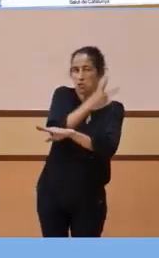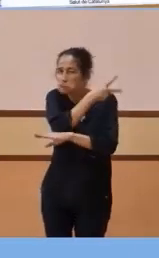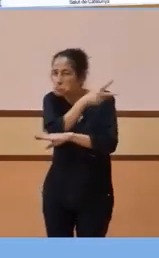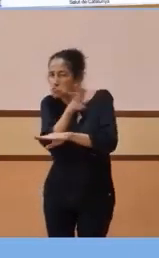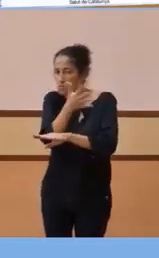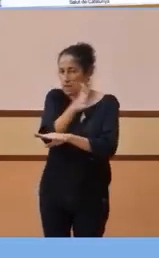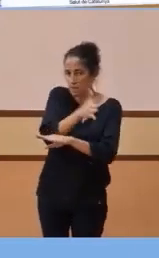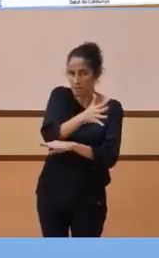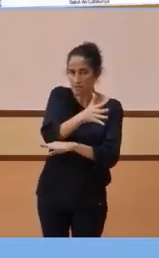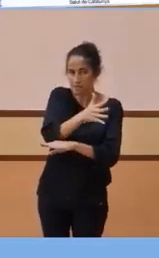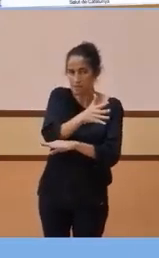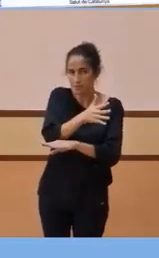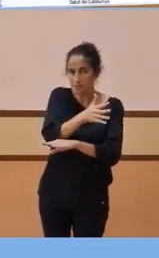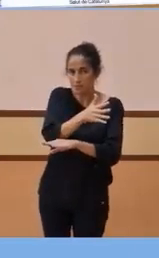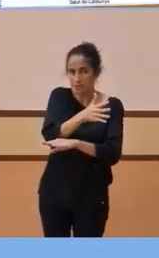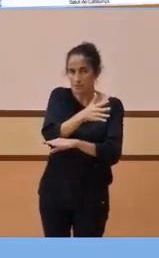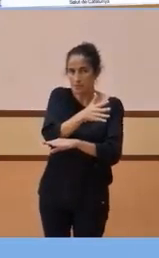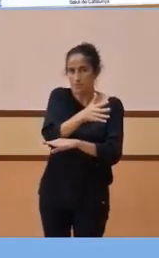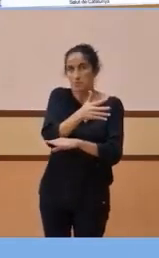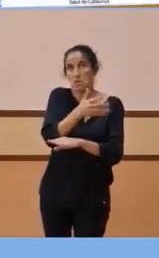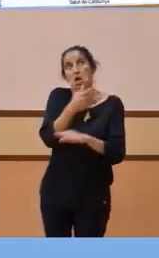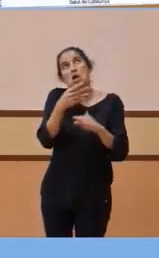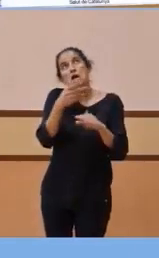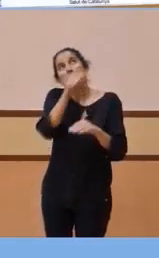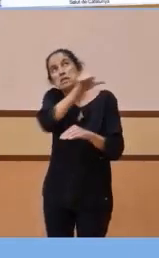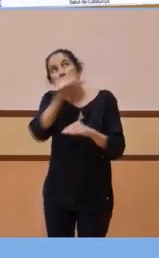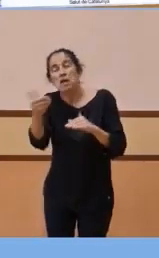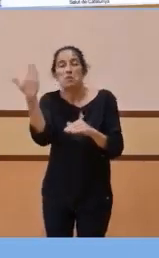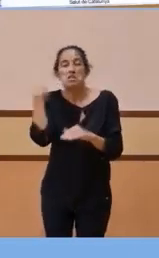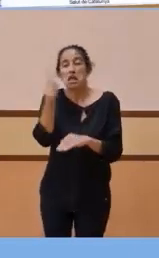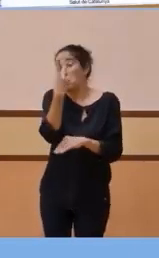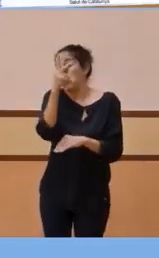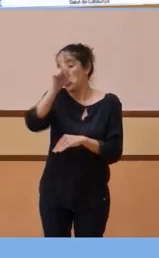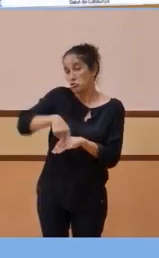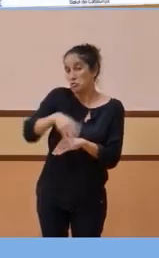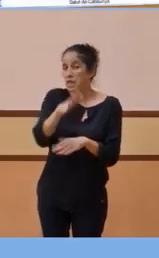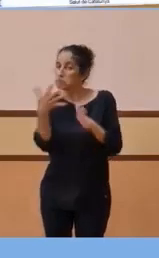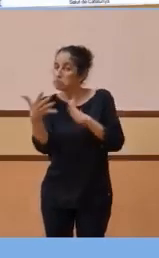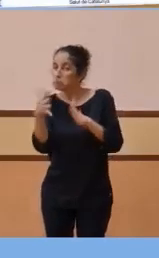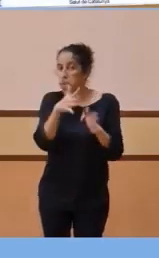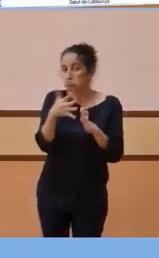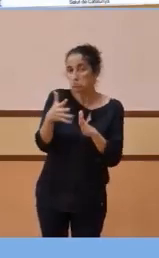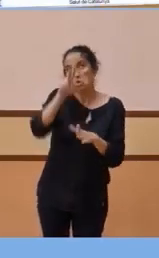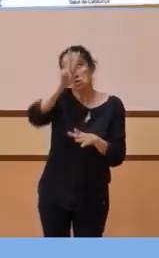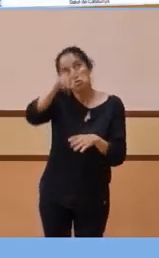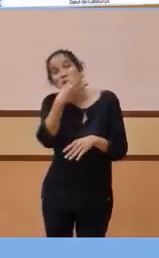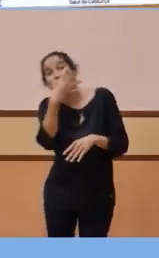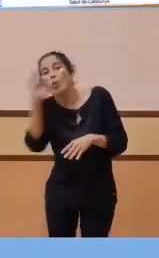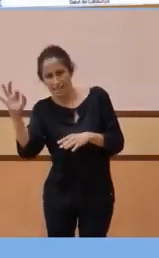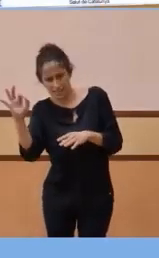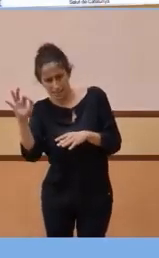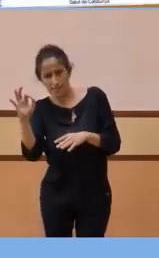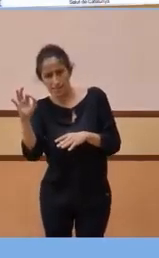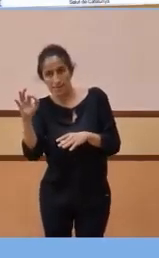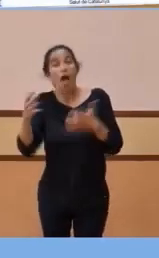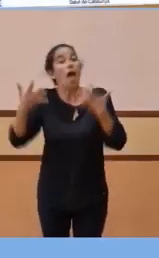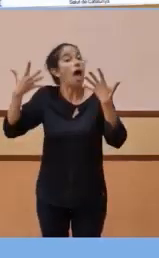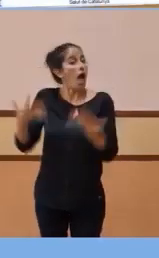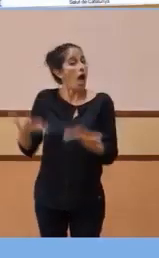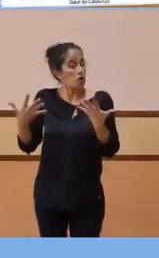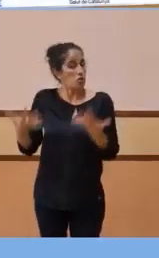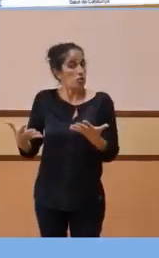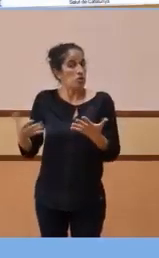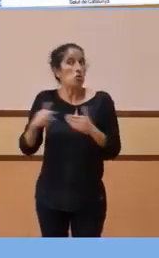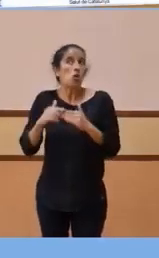setmanes, la ratlla de les 2.000 la setmana passada, 2.400, i ara estem tot just